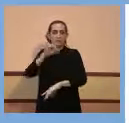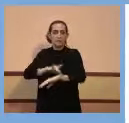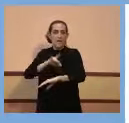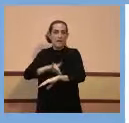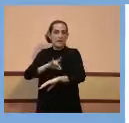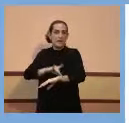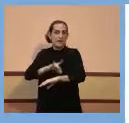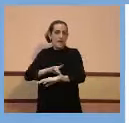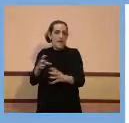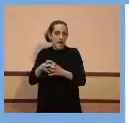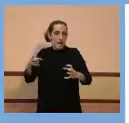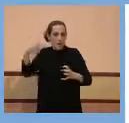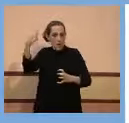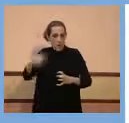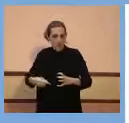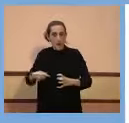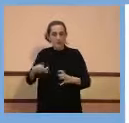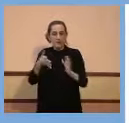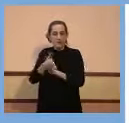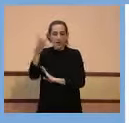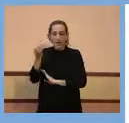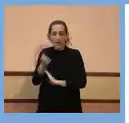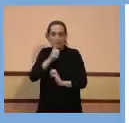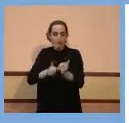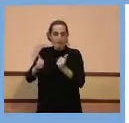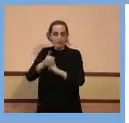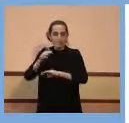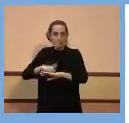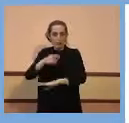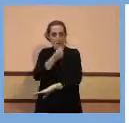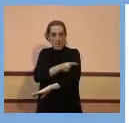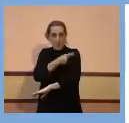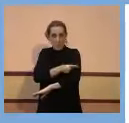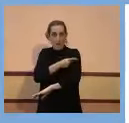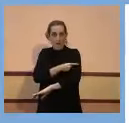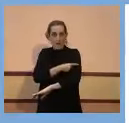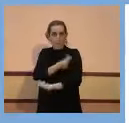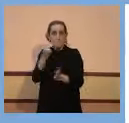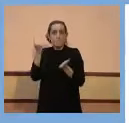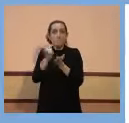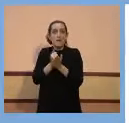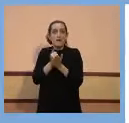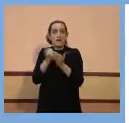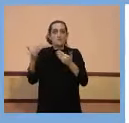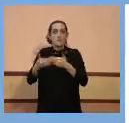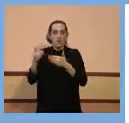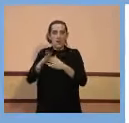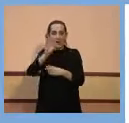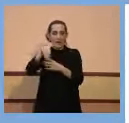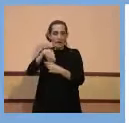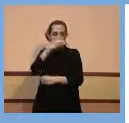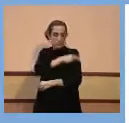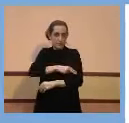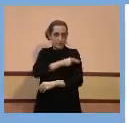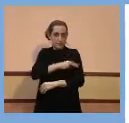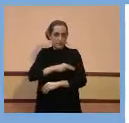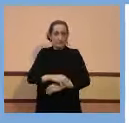greu determinada que s'han vacunat o s'estan vacunant en Moderna en els hospitals.